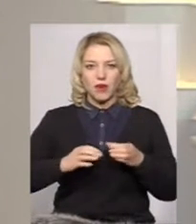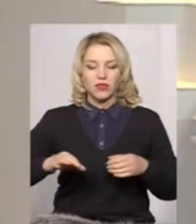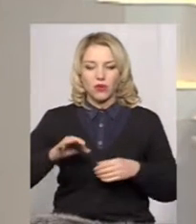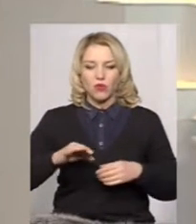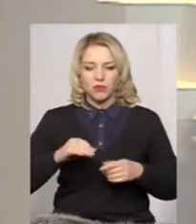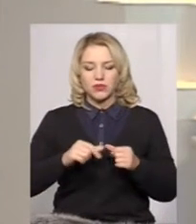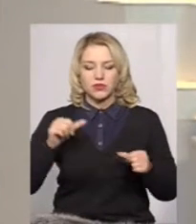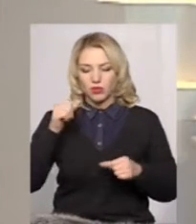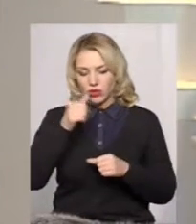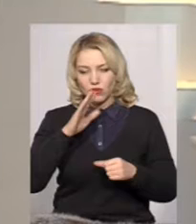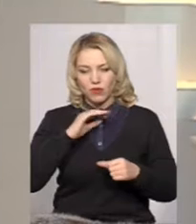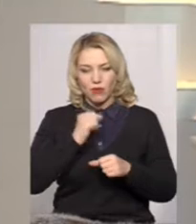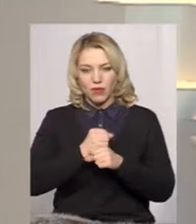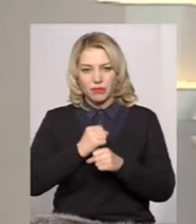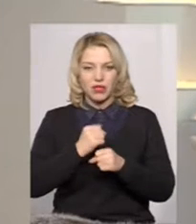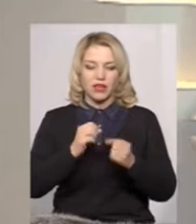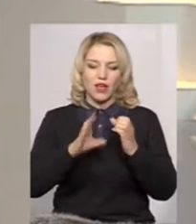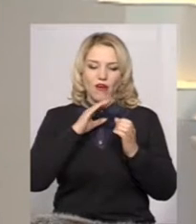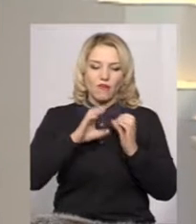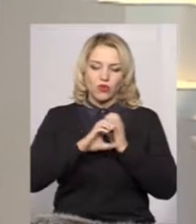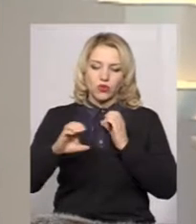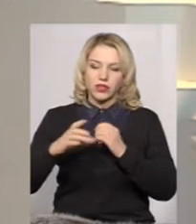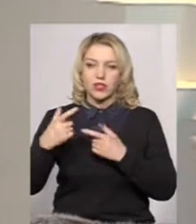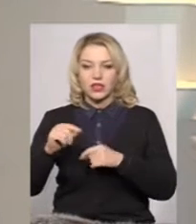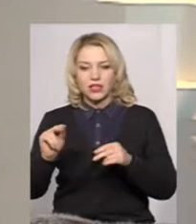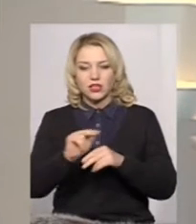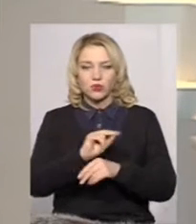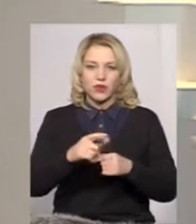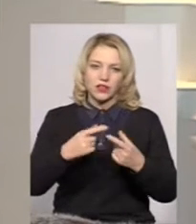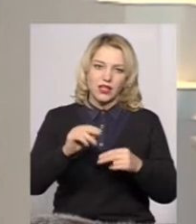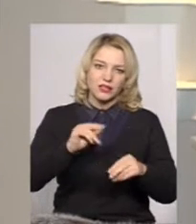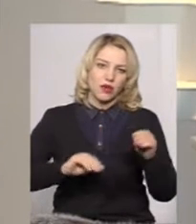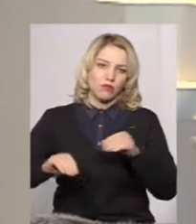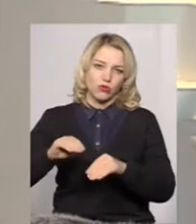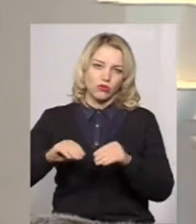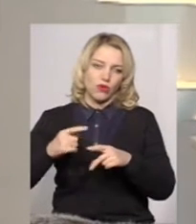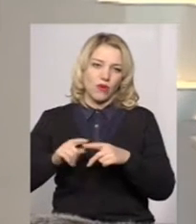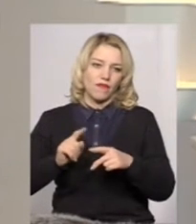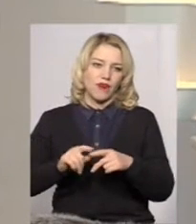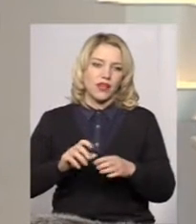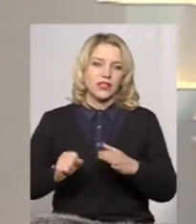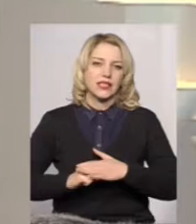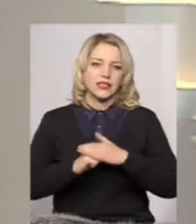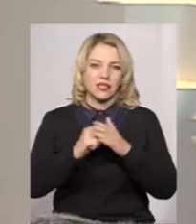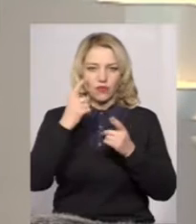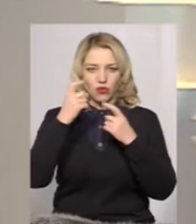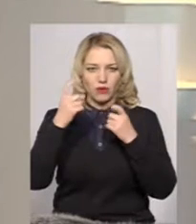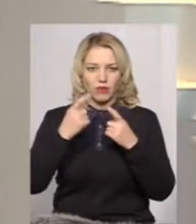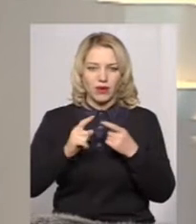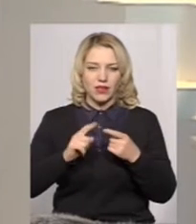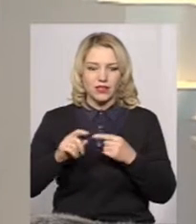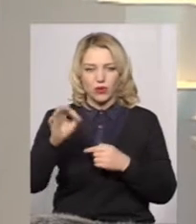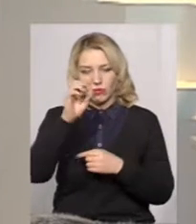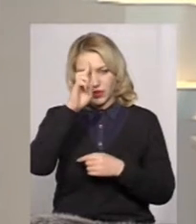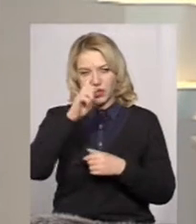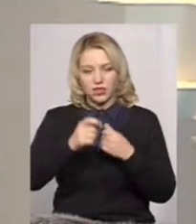області торік робили водогін. Десь будували, десь ремонтували. Силаюся на інформацію управління регіонального розвитку та будівництва Хмельницької